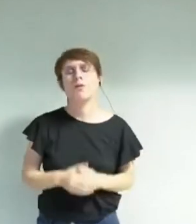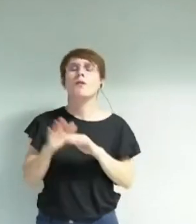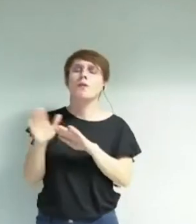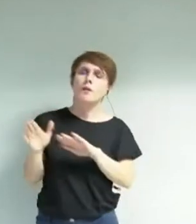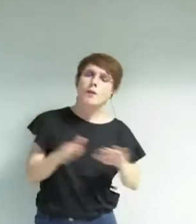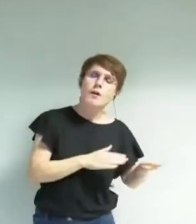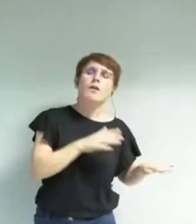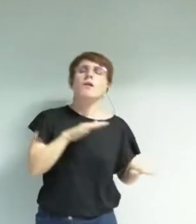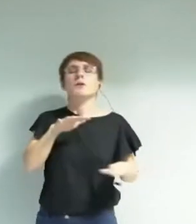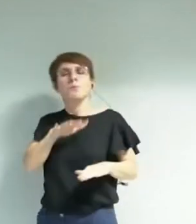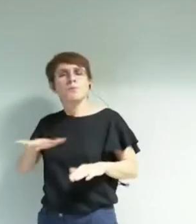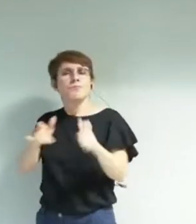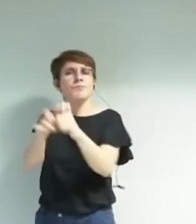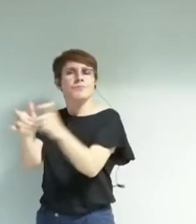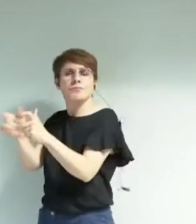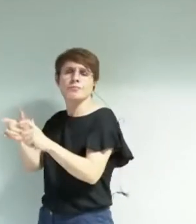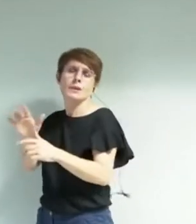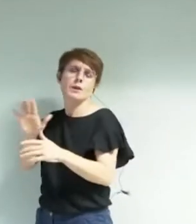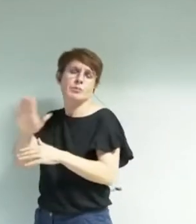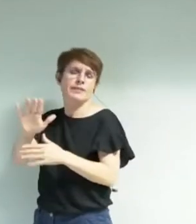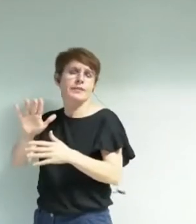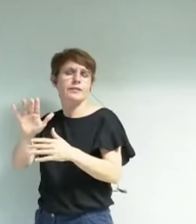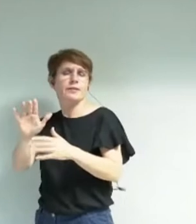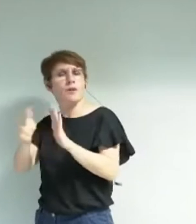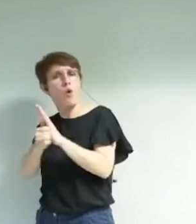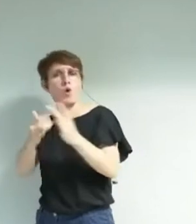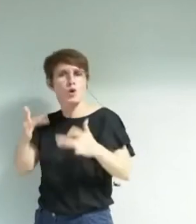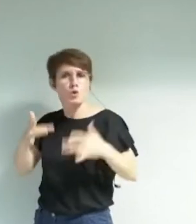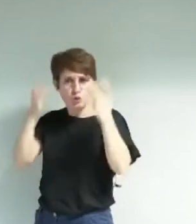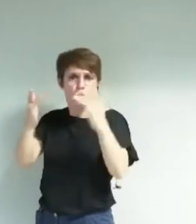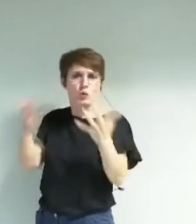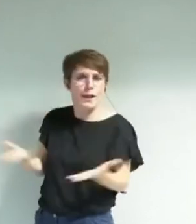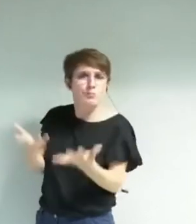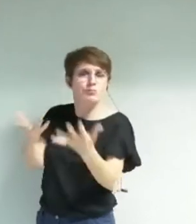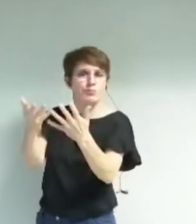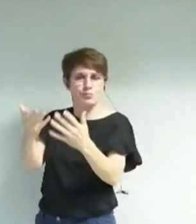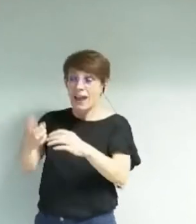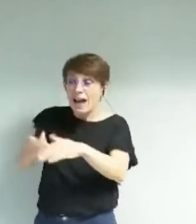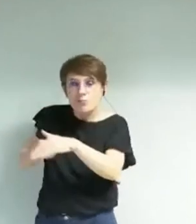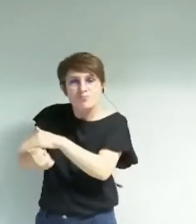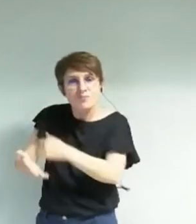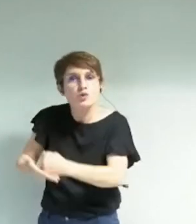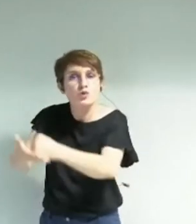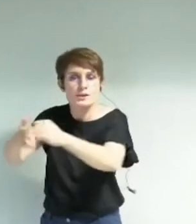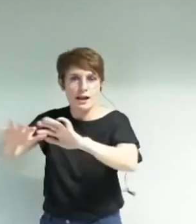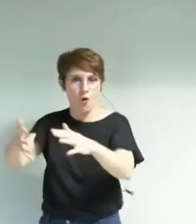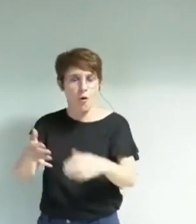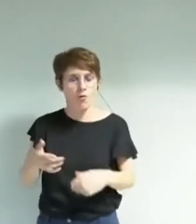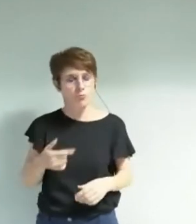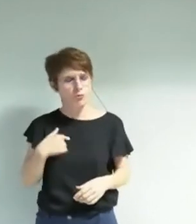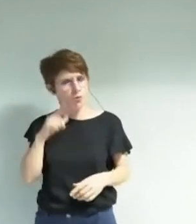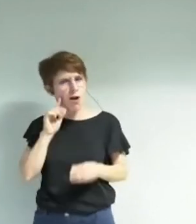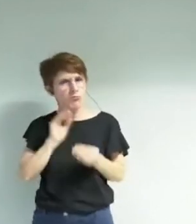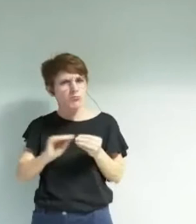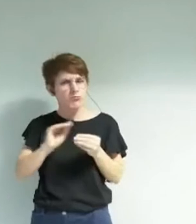opérateurs culturels. Pour commencer, je suis étonnée de ne pas avoir trouvé sur le site de la mairie, peut-être n'ai-je pas